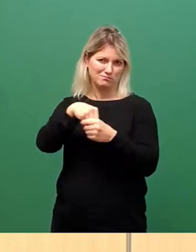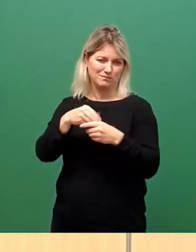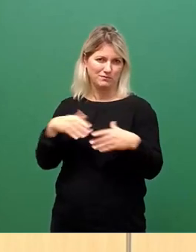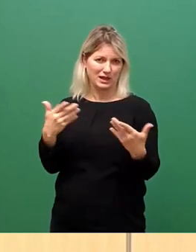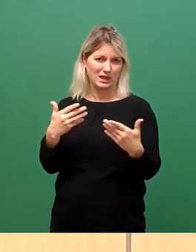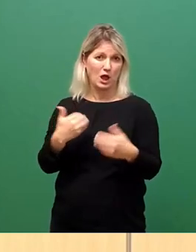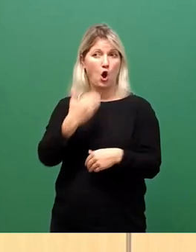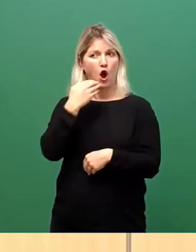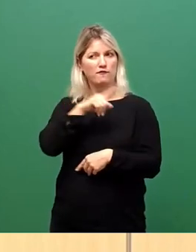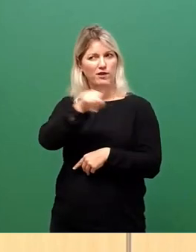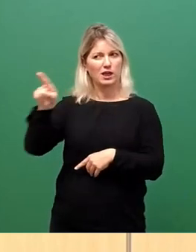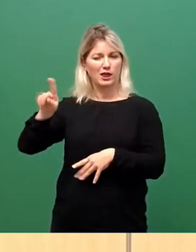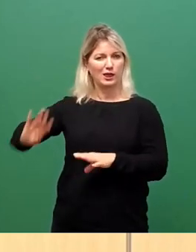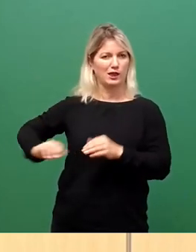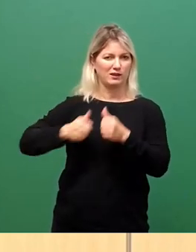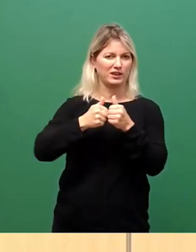Vielen Dank.